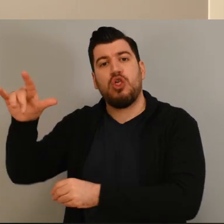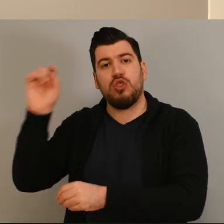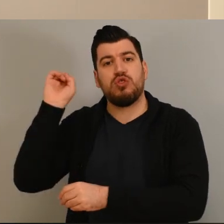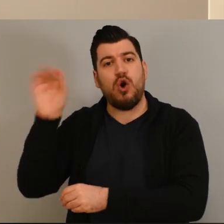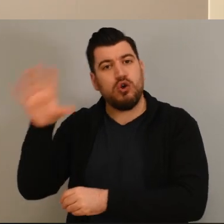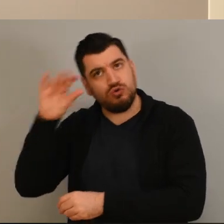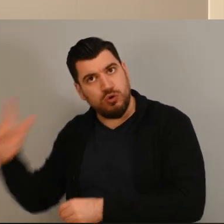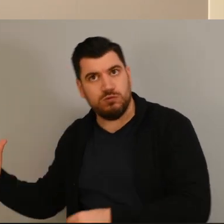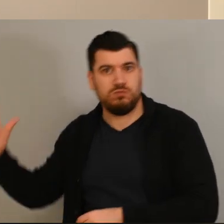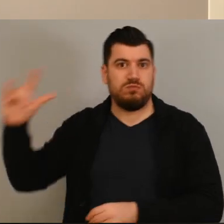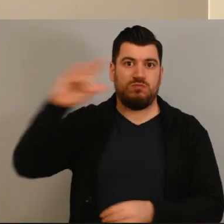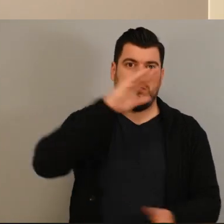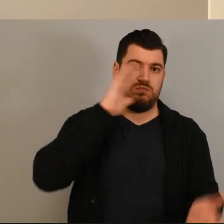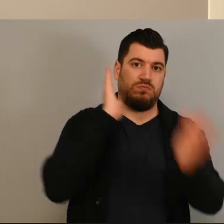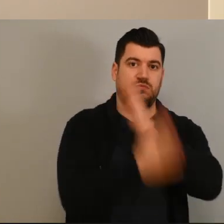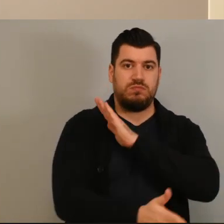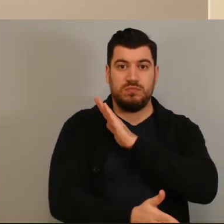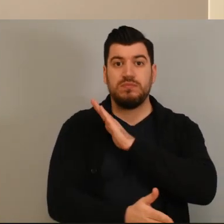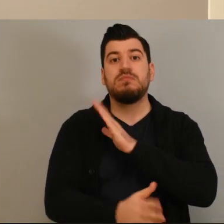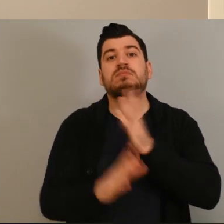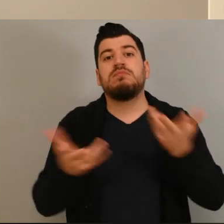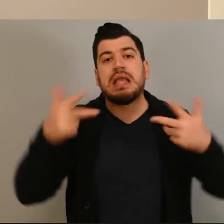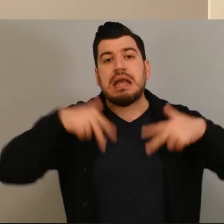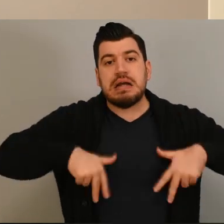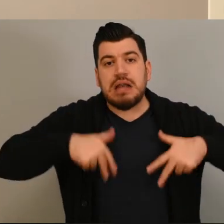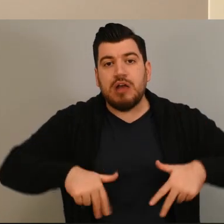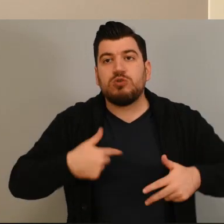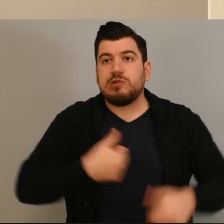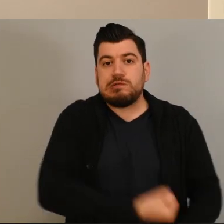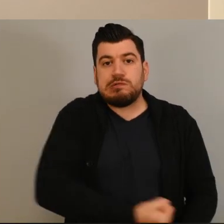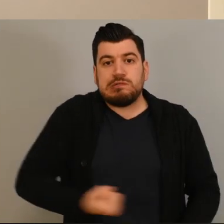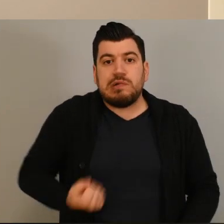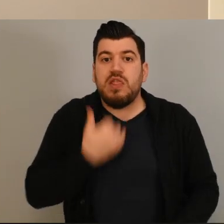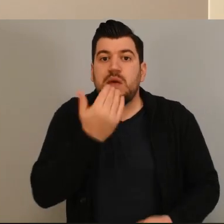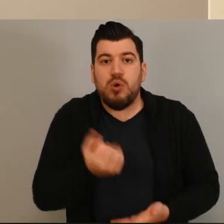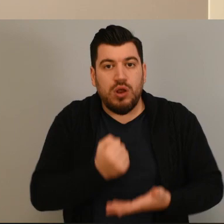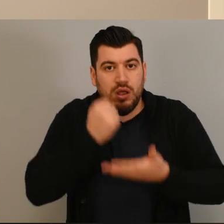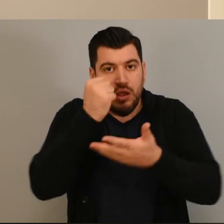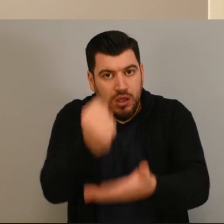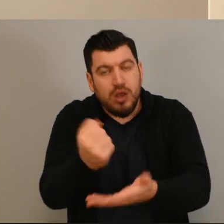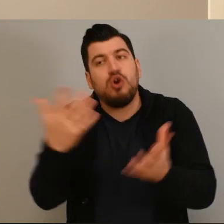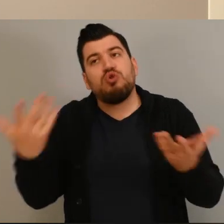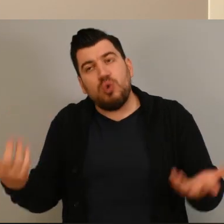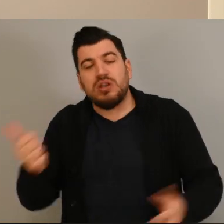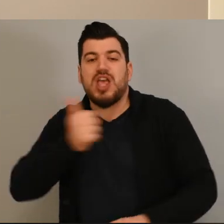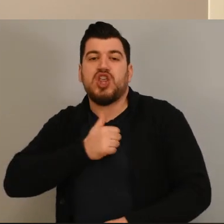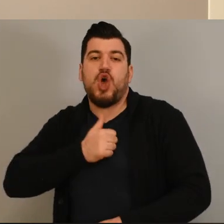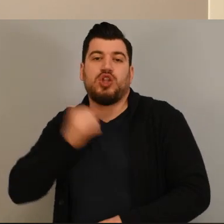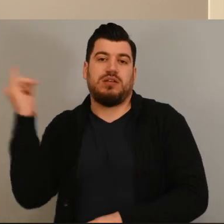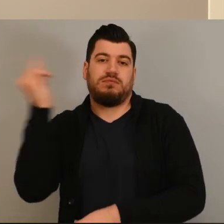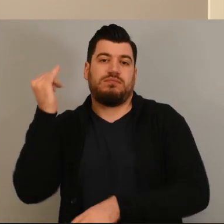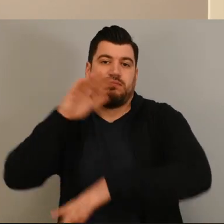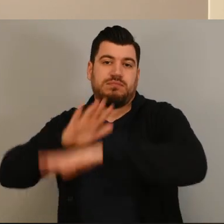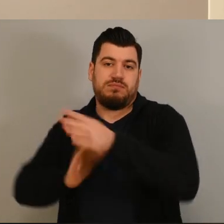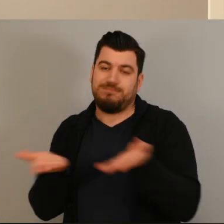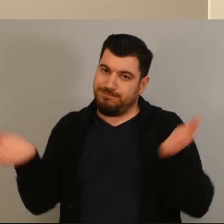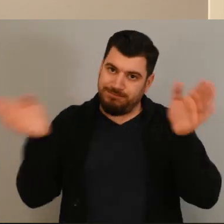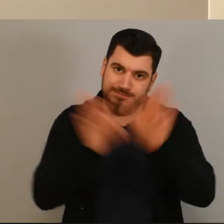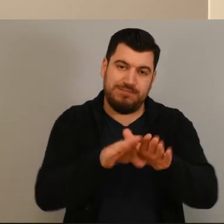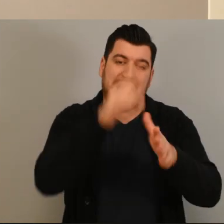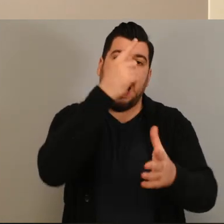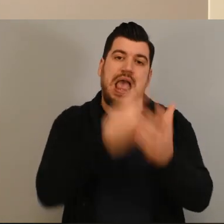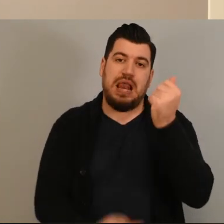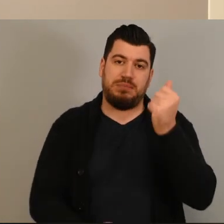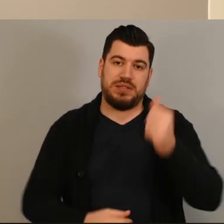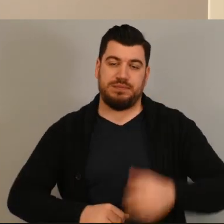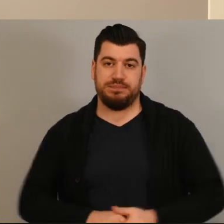όταν το κράτος αδυνατεί λόγω της κρίσης έρχονται ιδιωτικές πρωτοβουλίες όπως το Ίδρυμα Νιάρχος να καλύψουν αυτό το